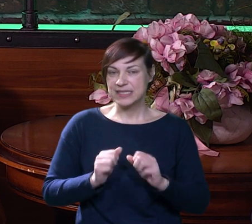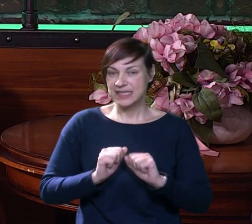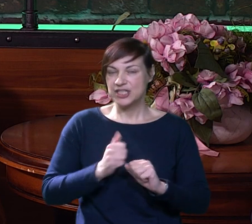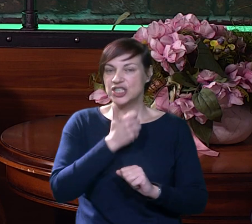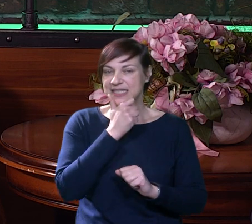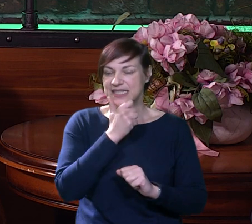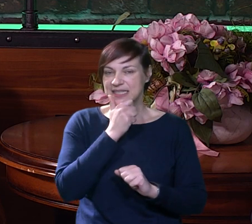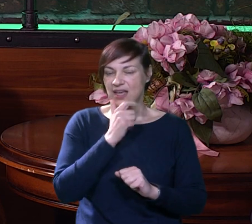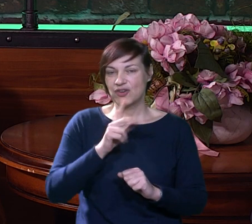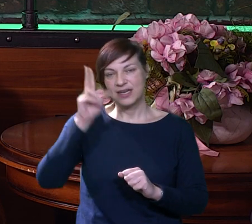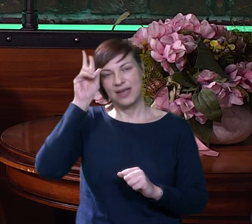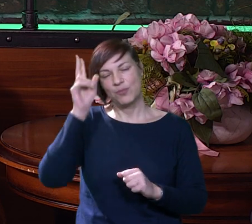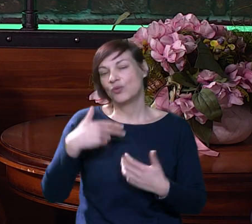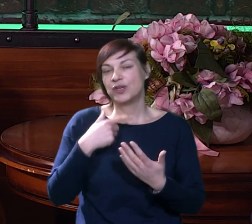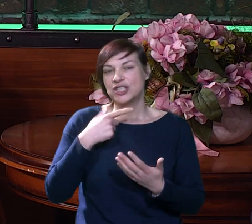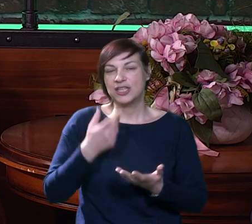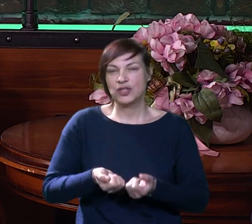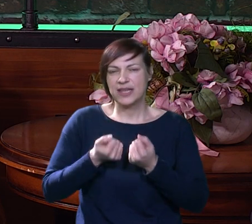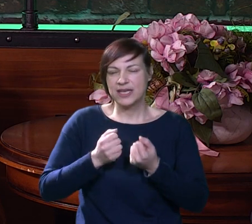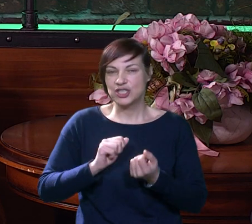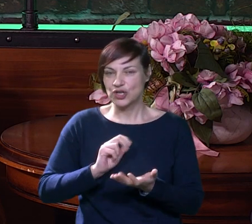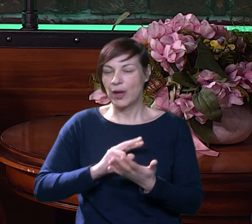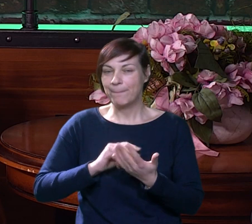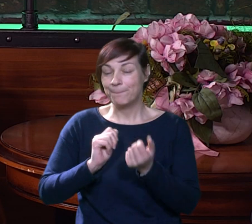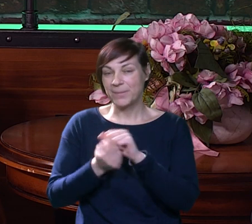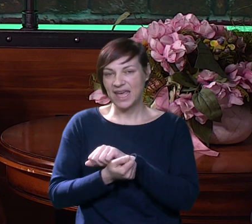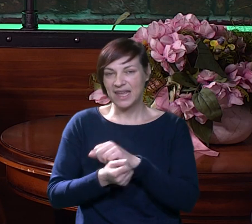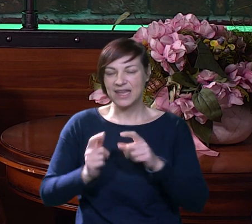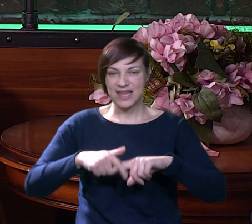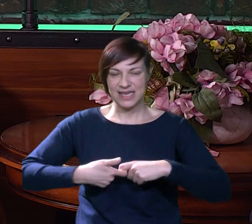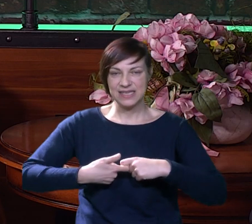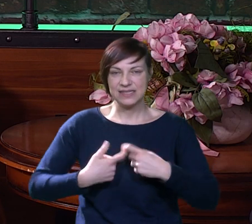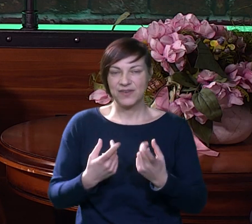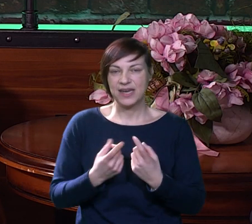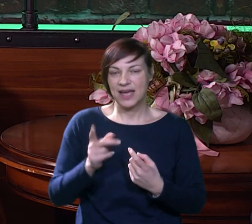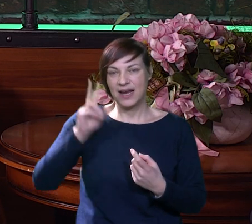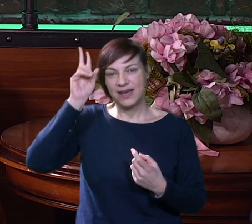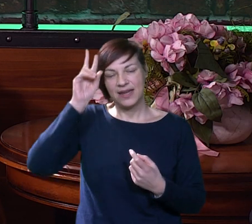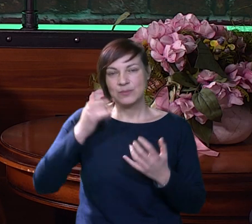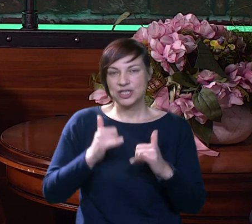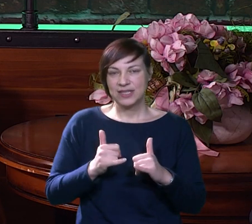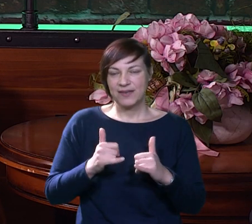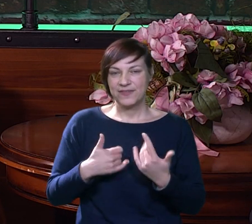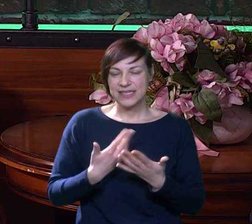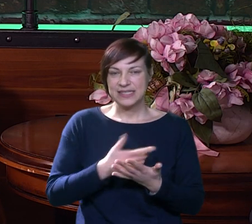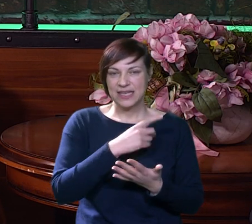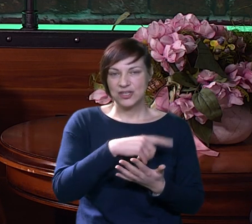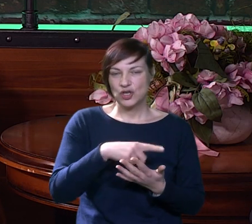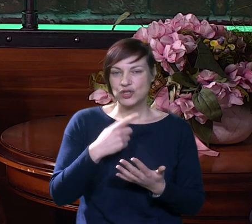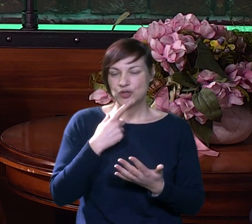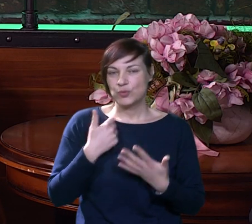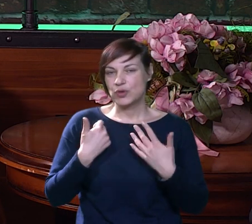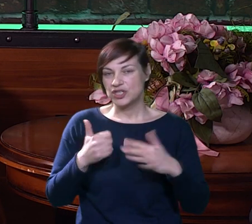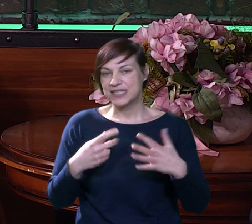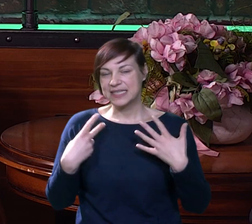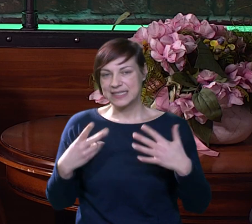i dalje držaju starog sistema, ne mogu reći da je to teško mijenjati neke stvari, ali ne možete vi sad osobu koja